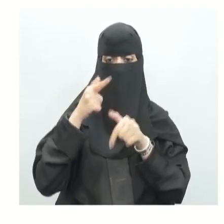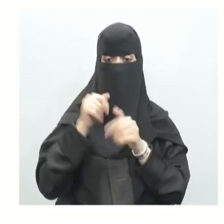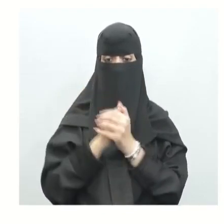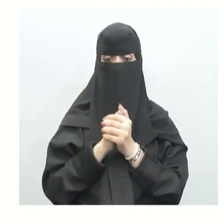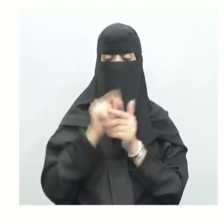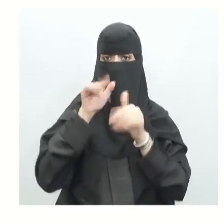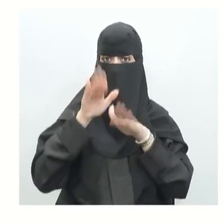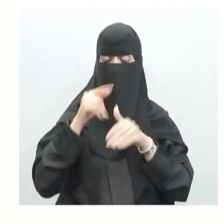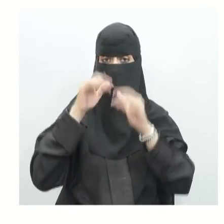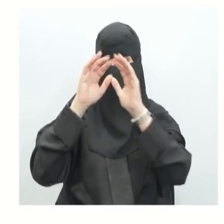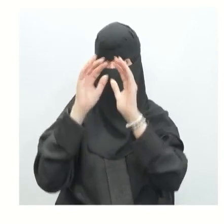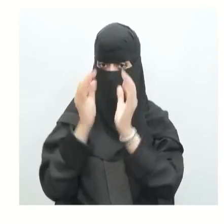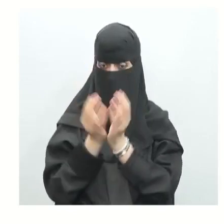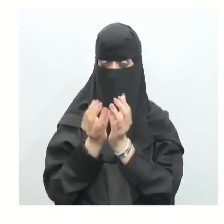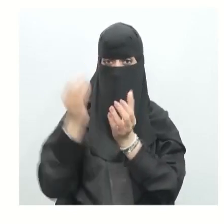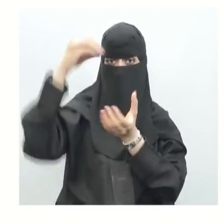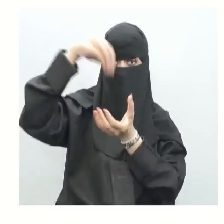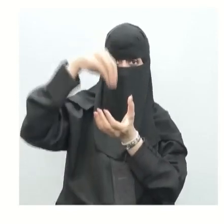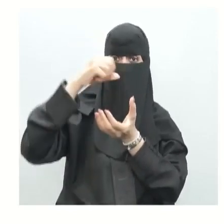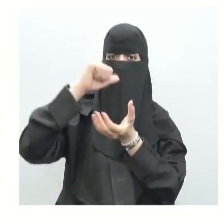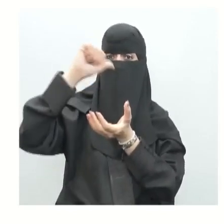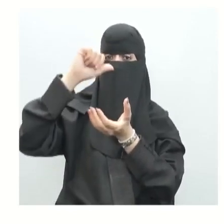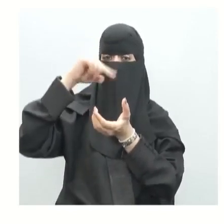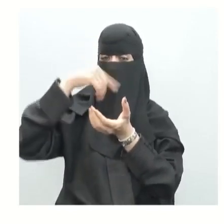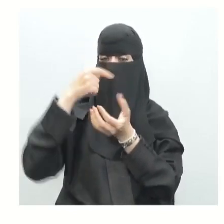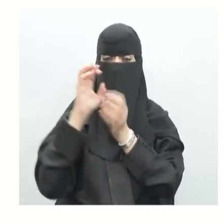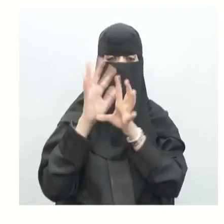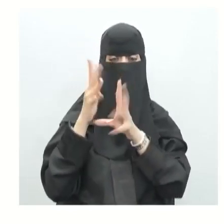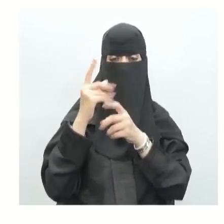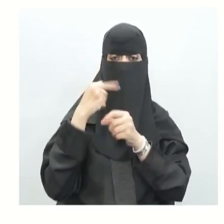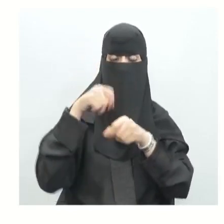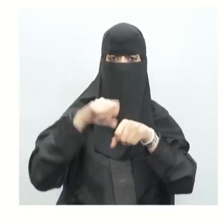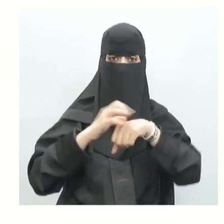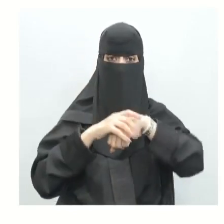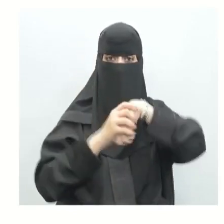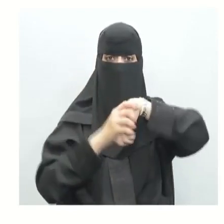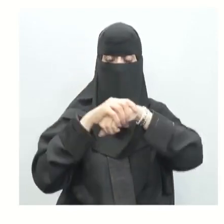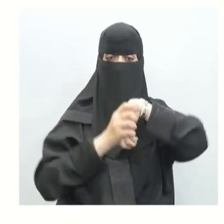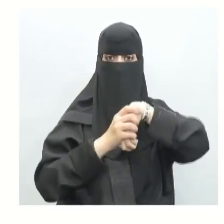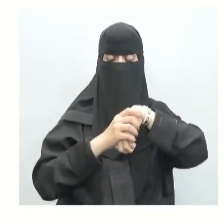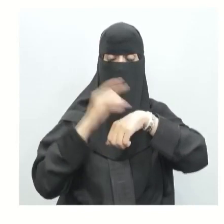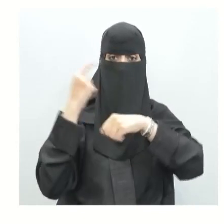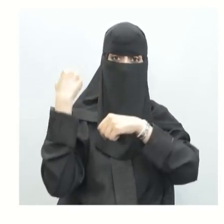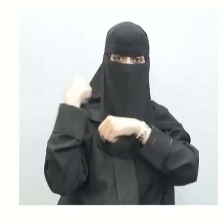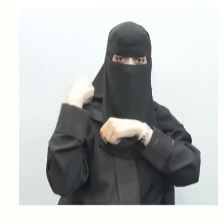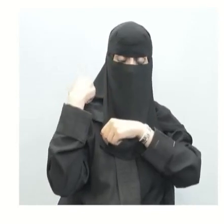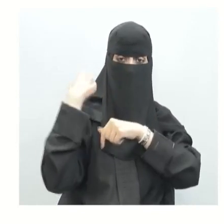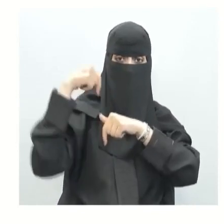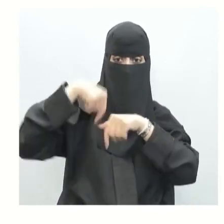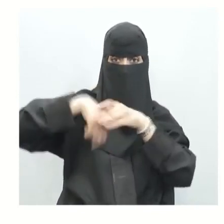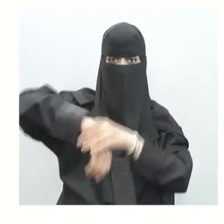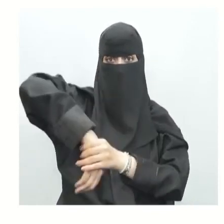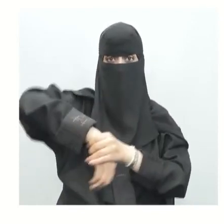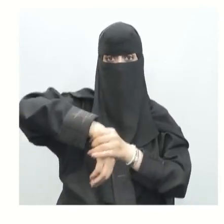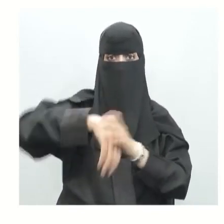هناك كئيس مليء بسائل في مفاصل الكتف والركبة تؤدي هذه الأكياس لتقليل احتكاك وتعمل عمل وسادة بين العظام